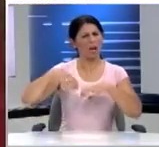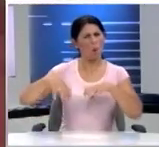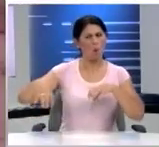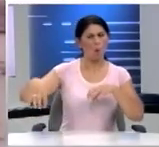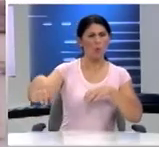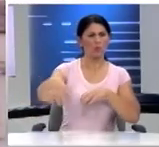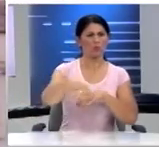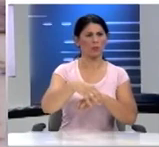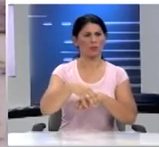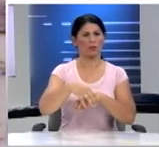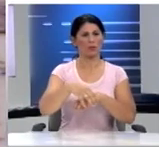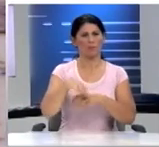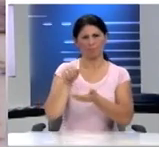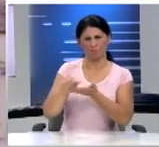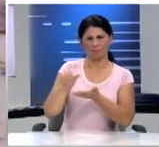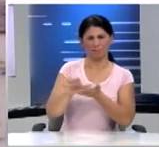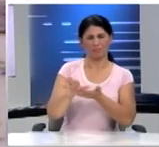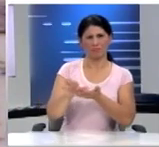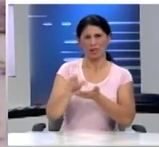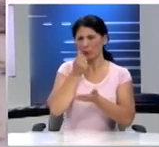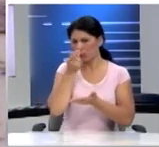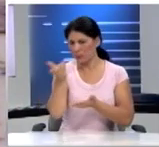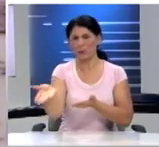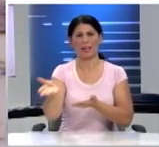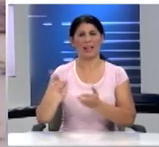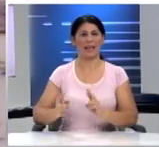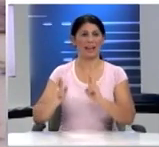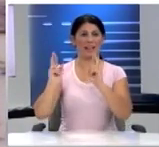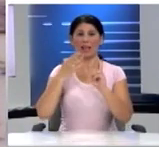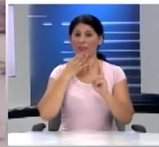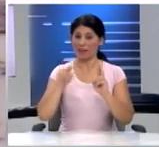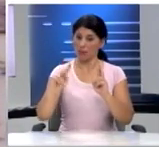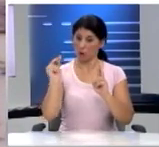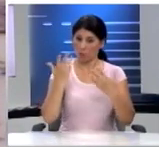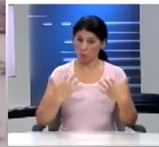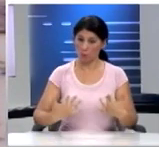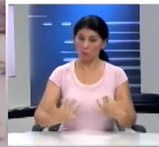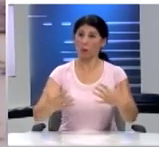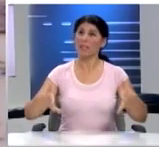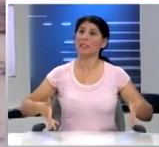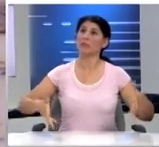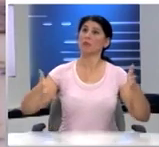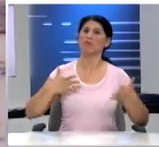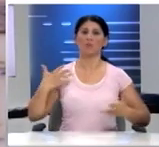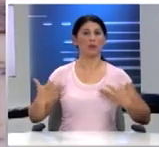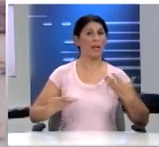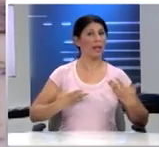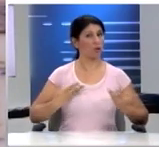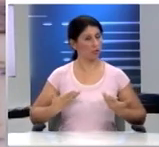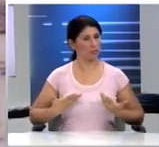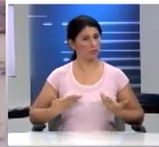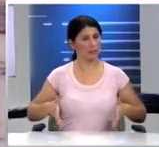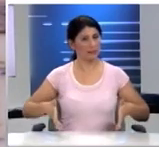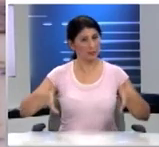που αποτρέπουν τη σπατάλη ενέργειας να γίνουμε δηλαδή ένα κτίριο σύγχρονο που